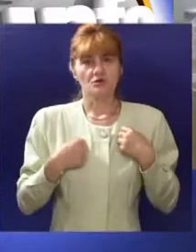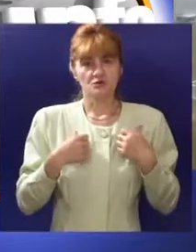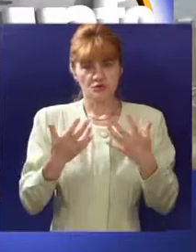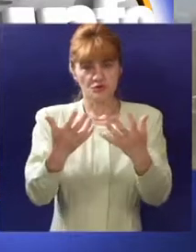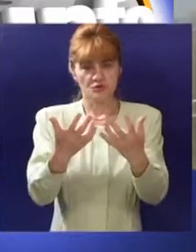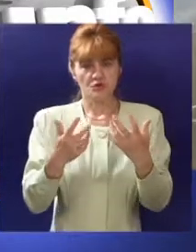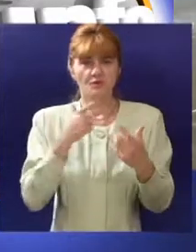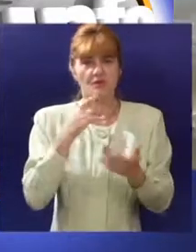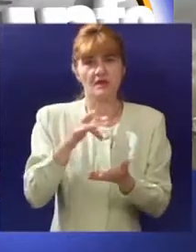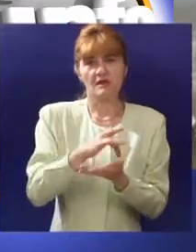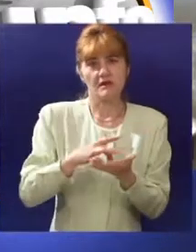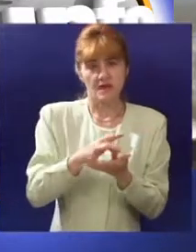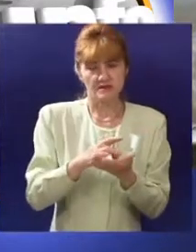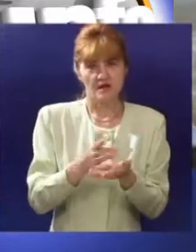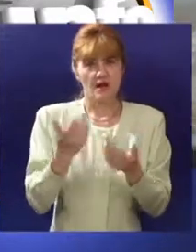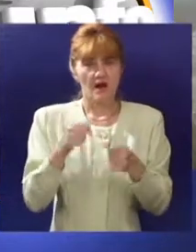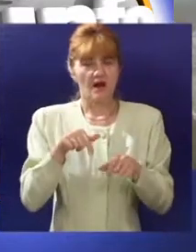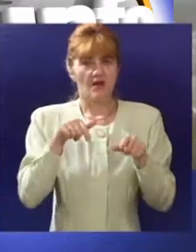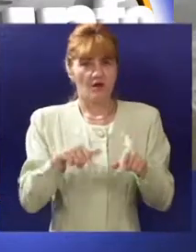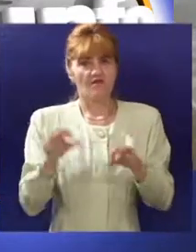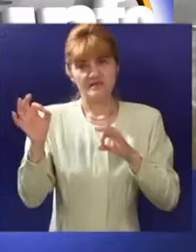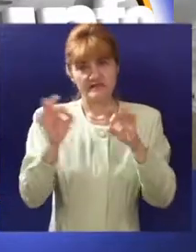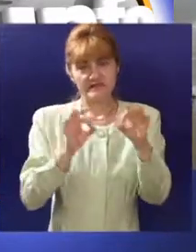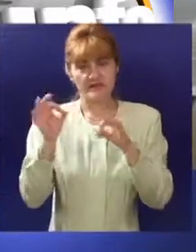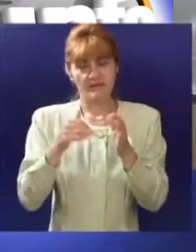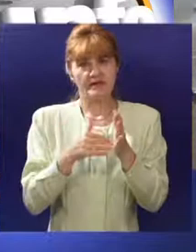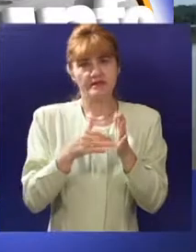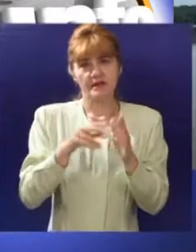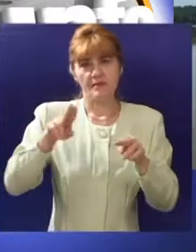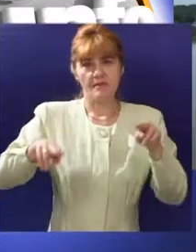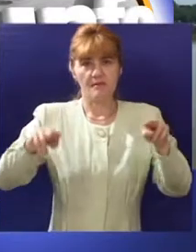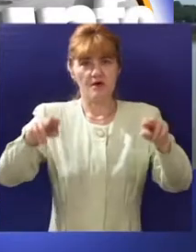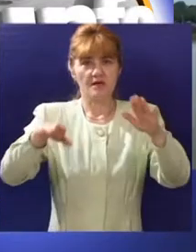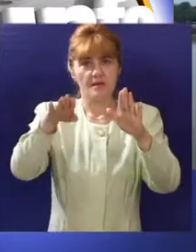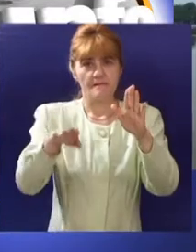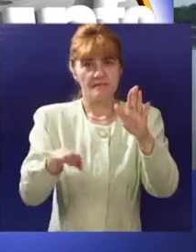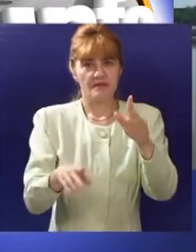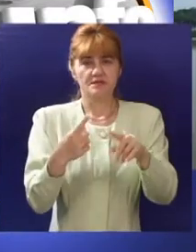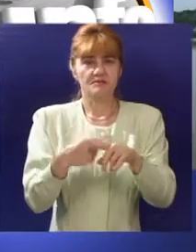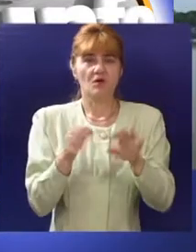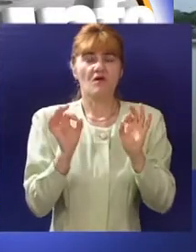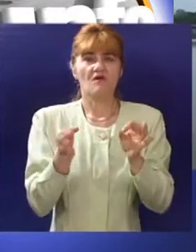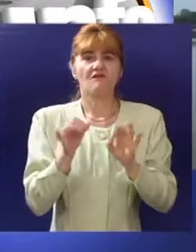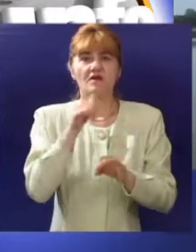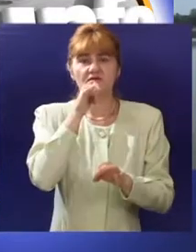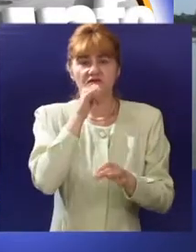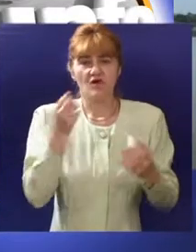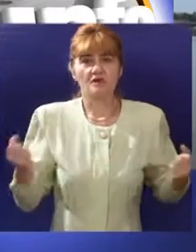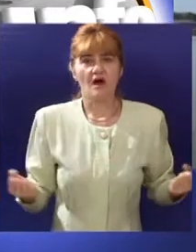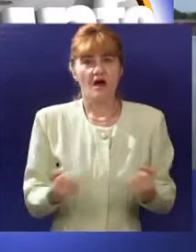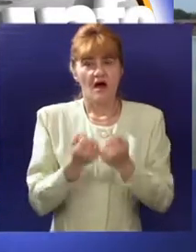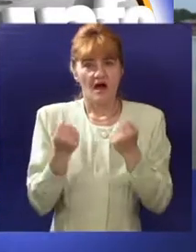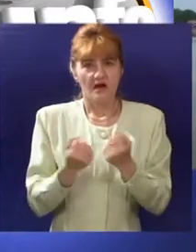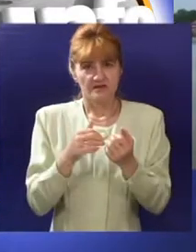Subotičkoj peščari i Ludaškom jezeru, a stepen zaštite smanjuje na delovima gde su za udržavanje kvaliteta vode neophodne